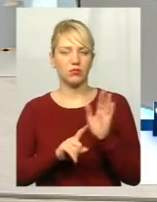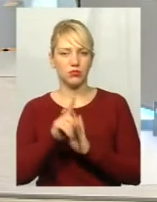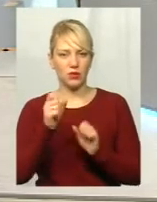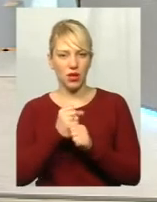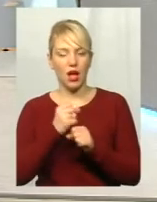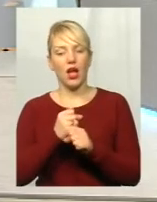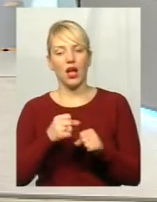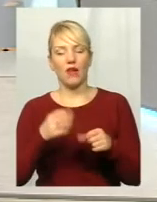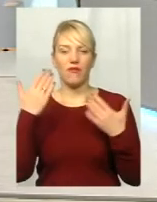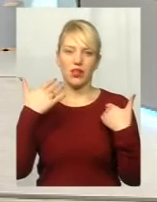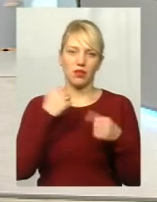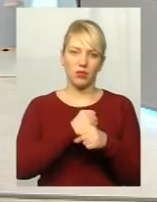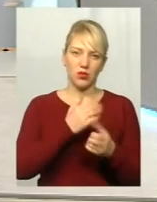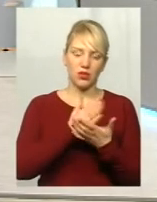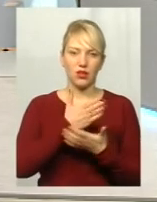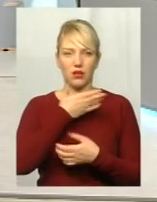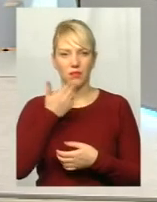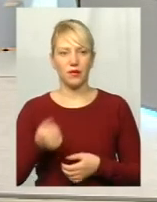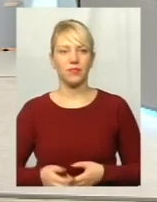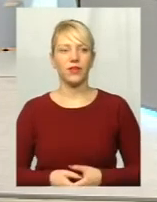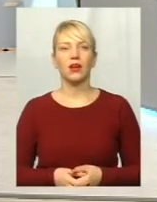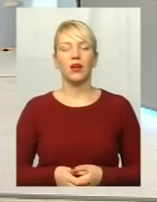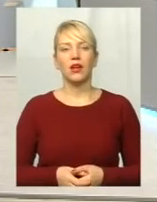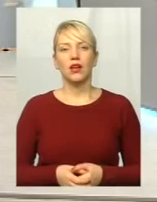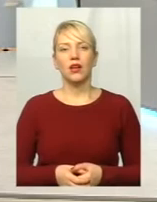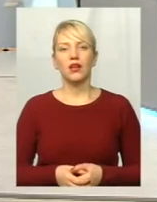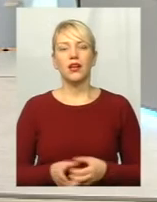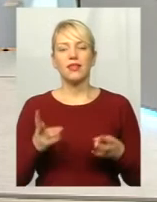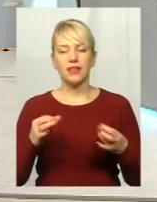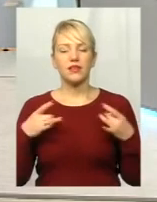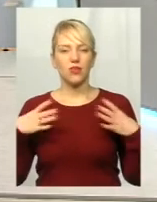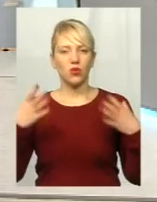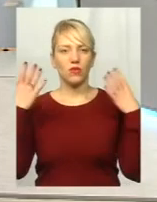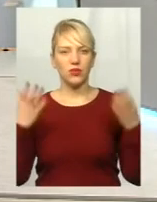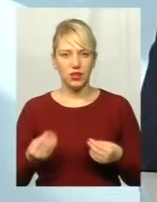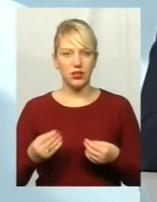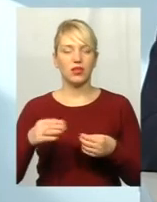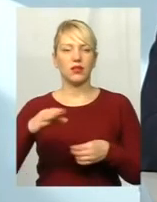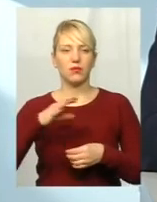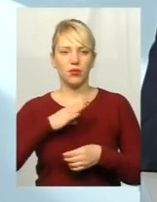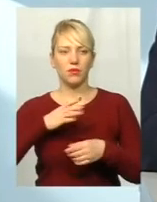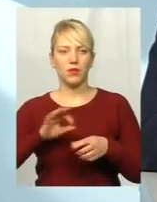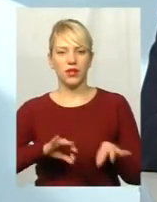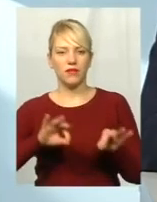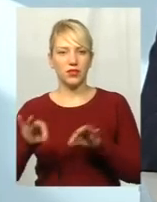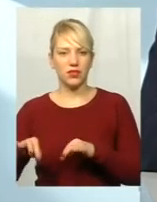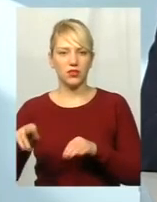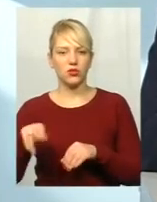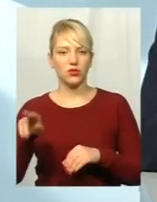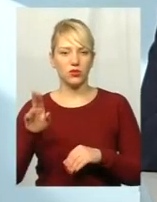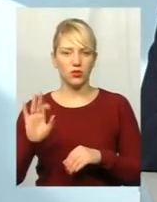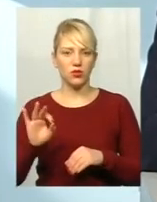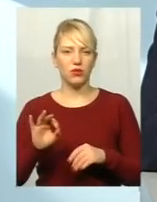Так це чи ні? З чим це пов'язано? На святкові дні дійсно було звернення безпосередньо перевізника щодо